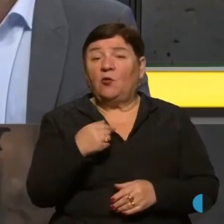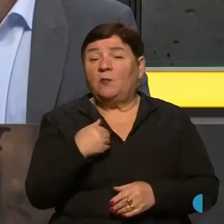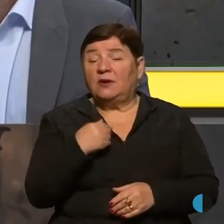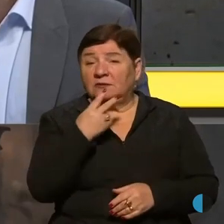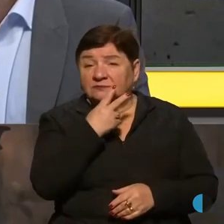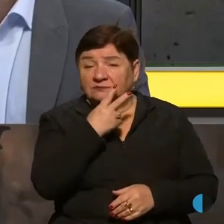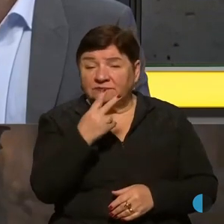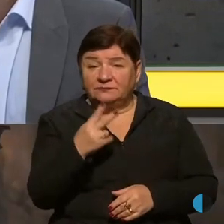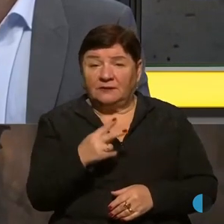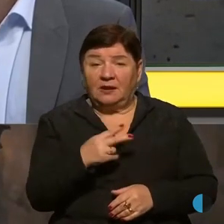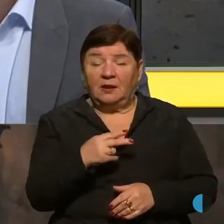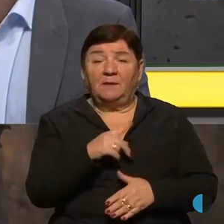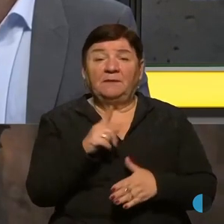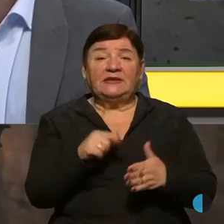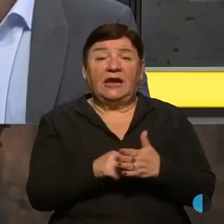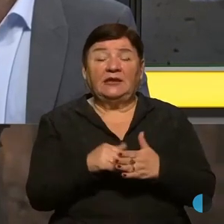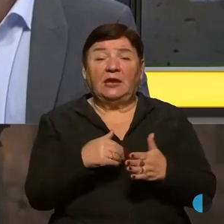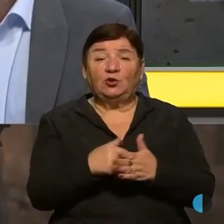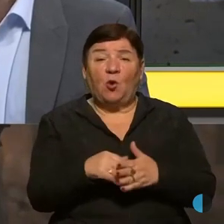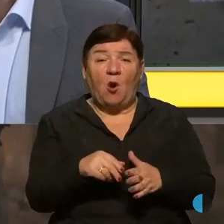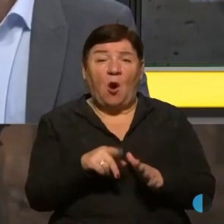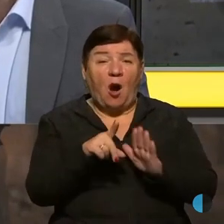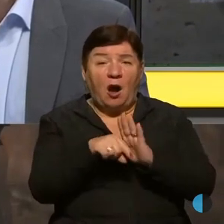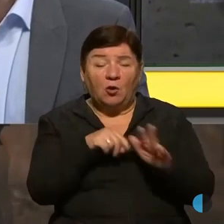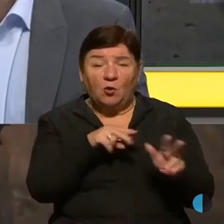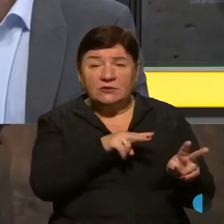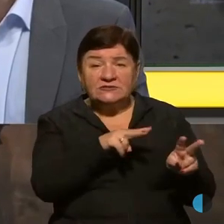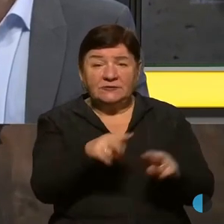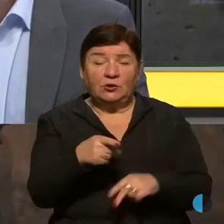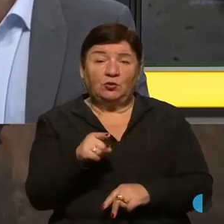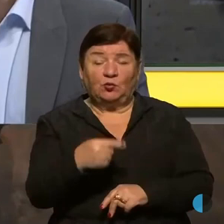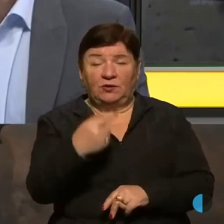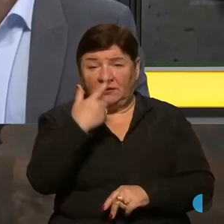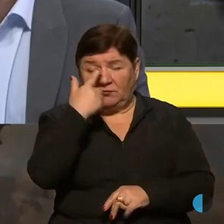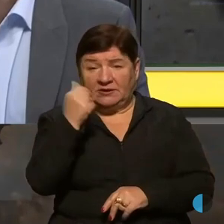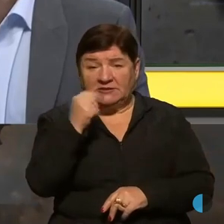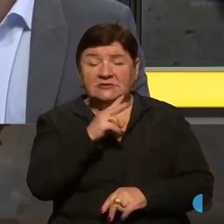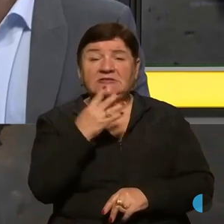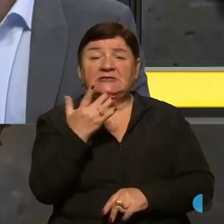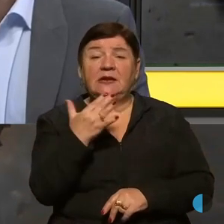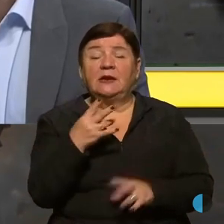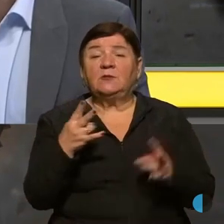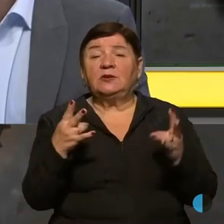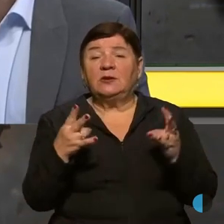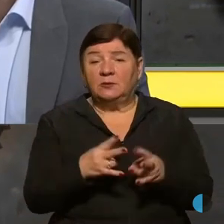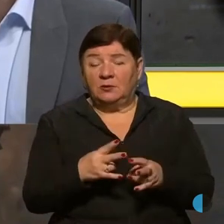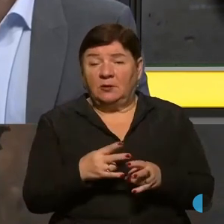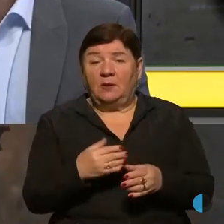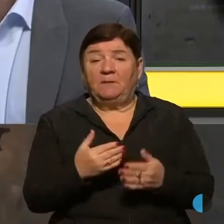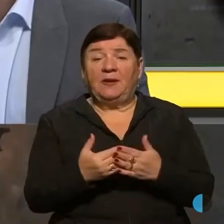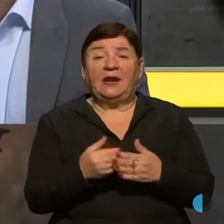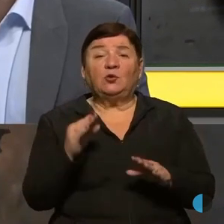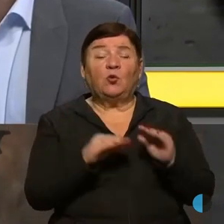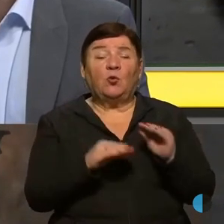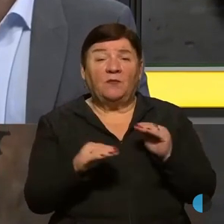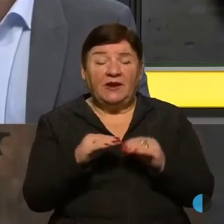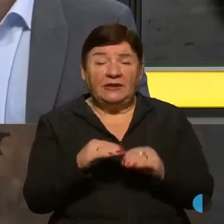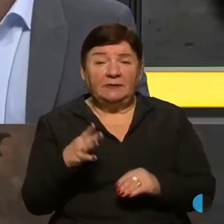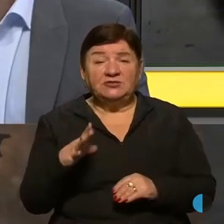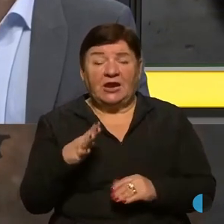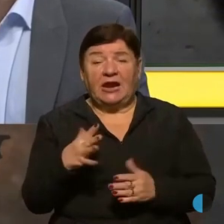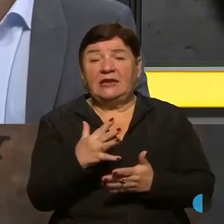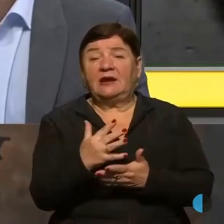питання до розвитки, і вони будуть давати інформацію ту, скільки потрібно. Це, можливо, перегрупування, можливо, чекання